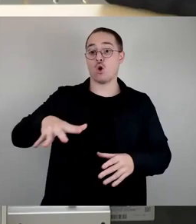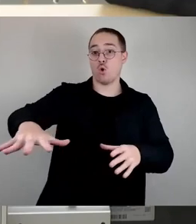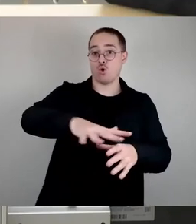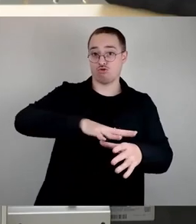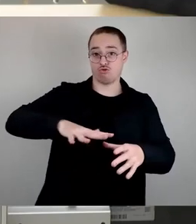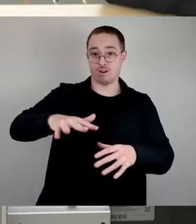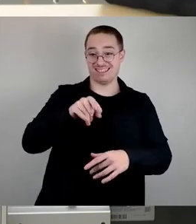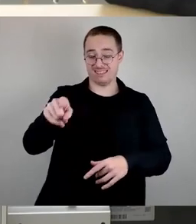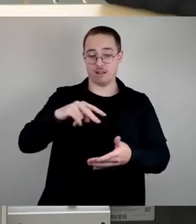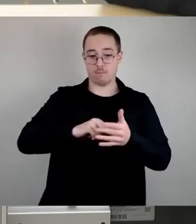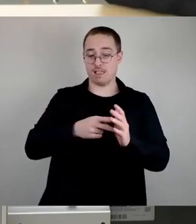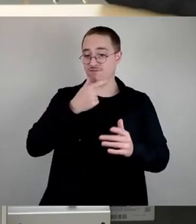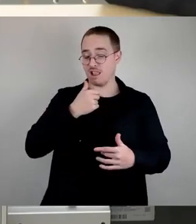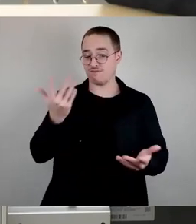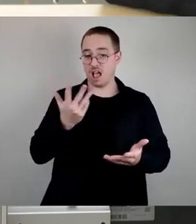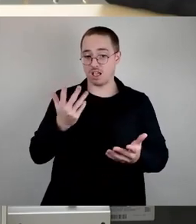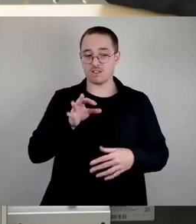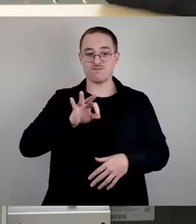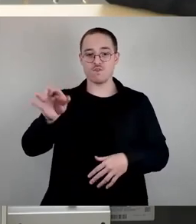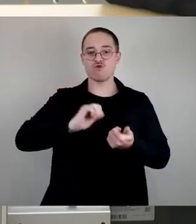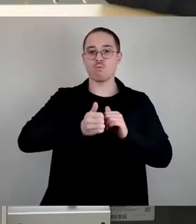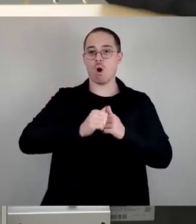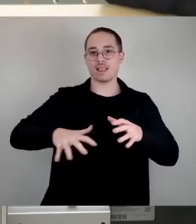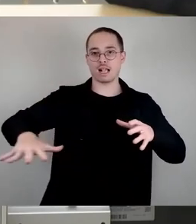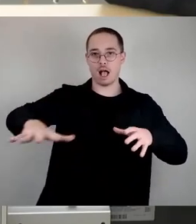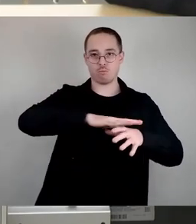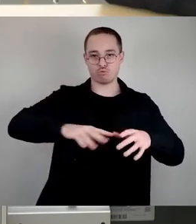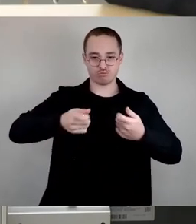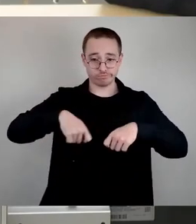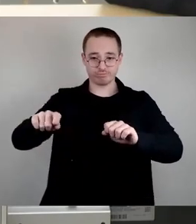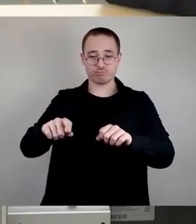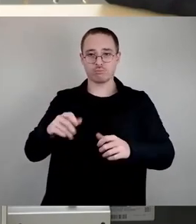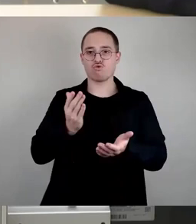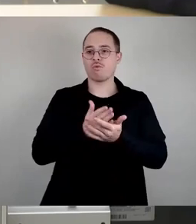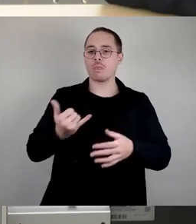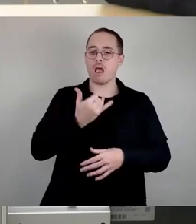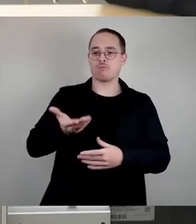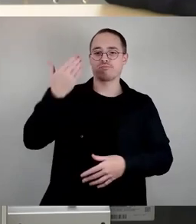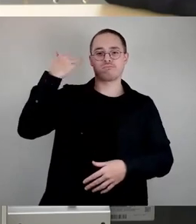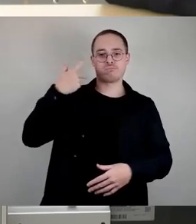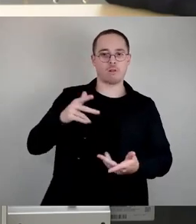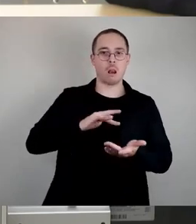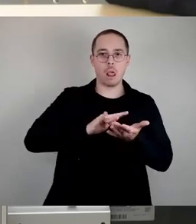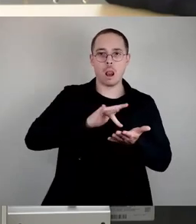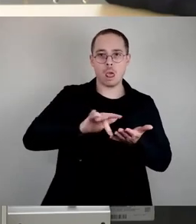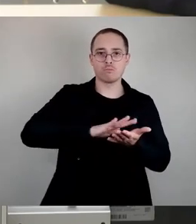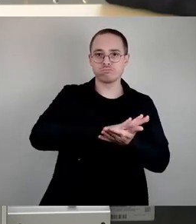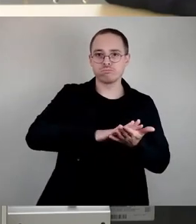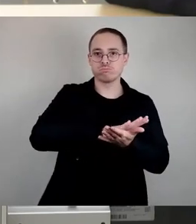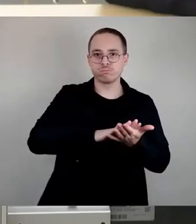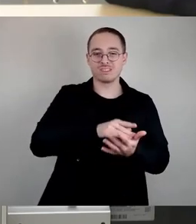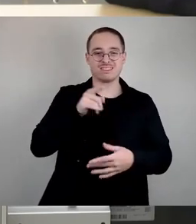Sportcampus, dass das Gebäude, was schon seit Jahren leer steht, als Schule und als Kindergarten genutzt worden ist, marode ist,